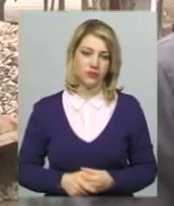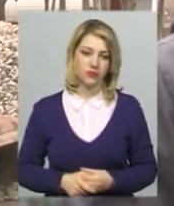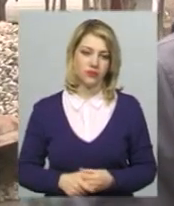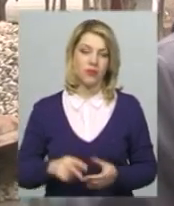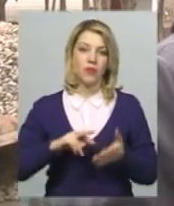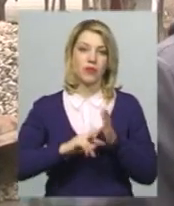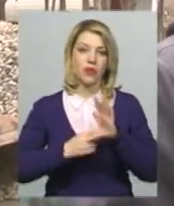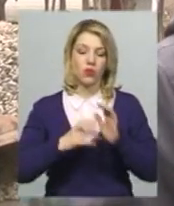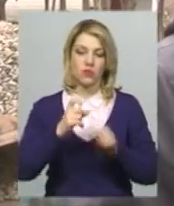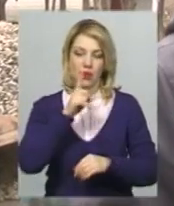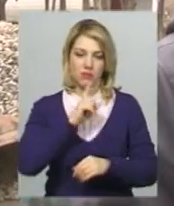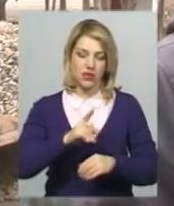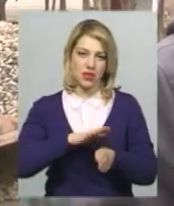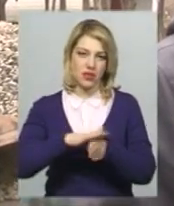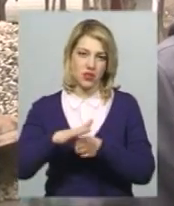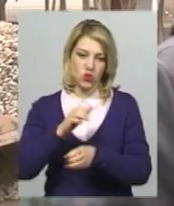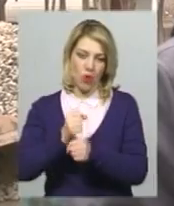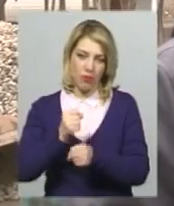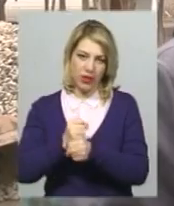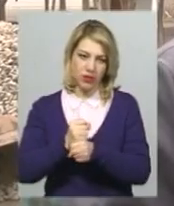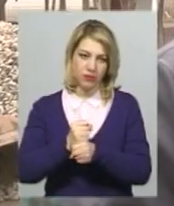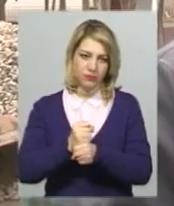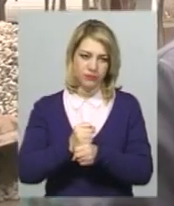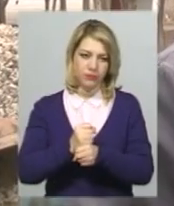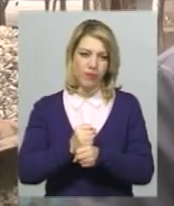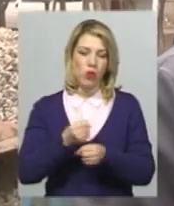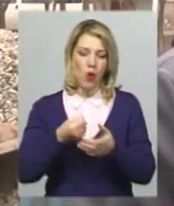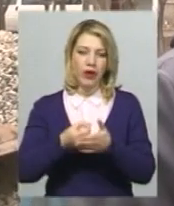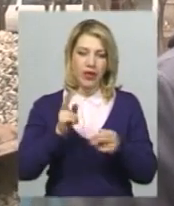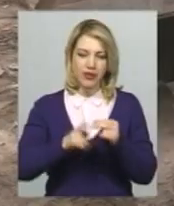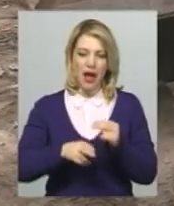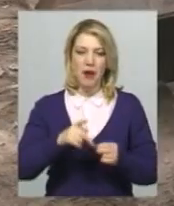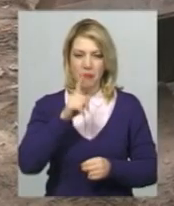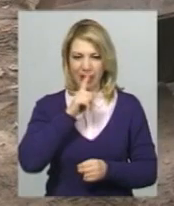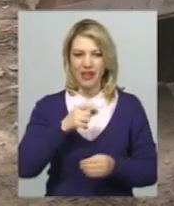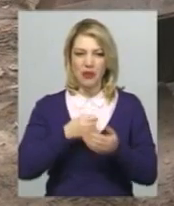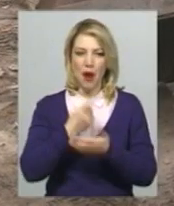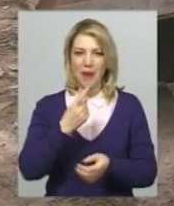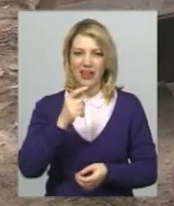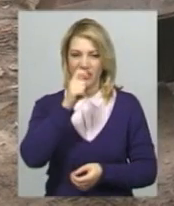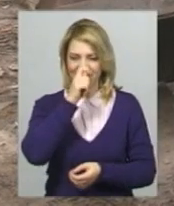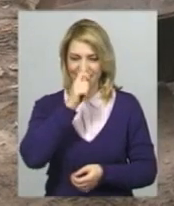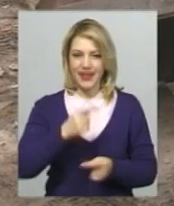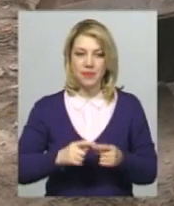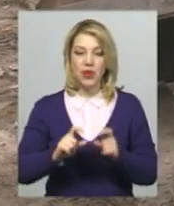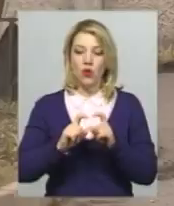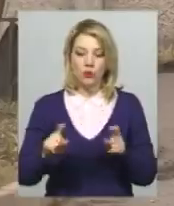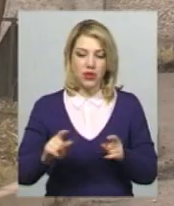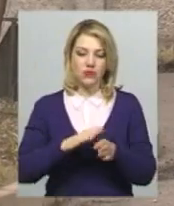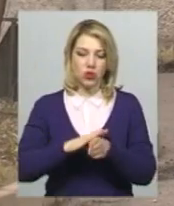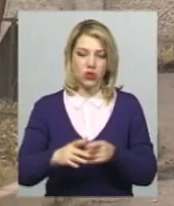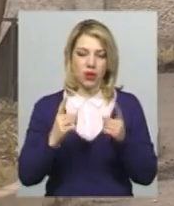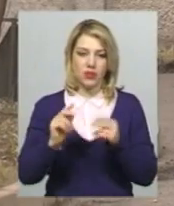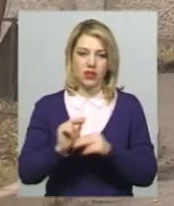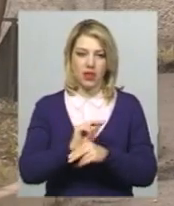Плануємо за місяць зробити, десь до кінця місяця, це до 1 квітня. Об'єкт, де зараз виконують капітальний ремонт, перехідний